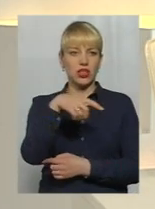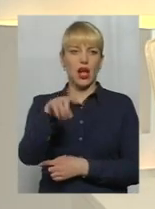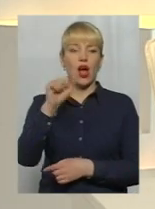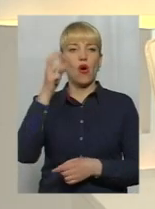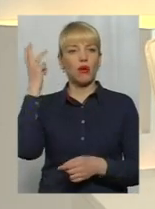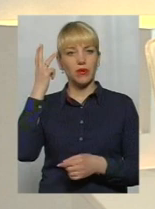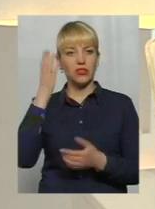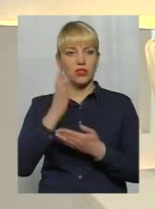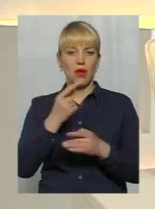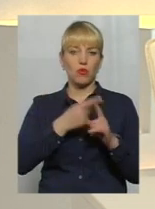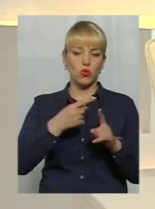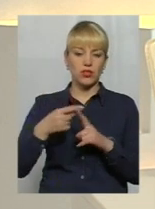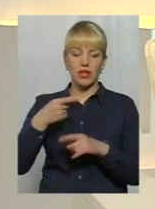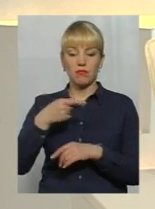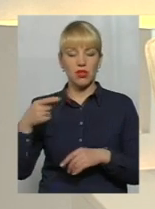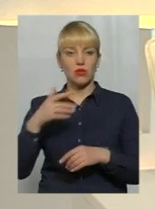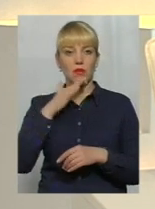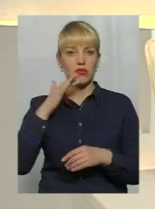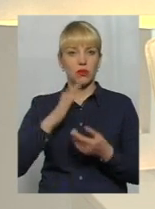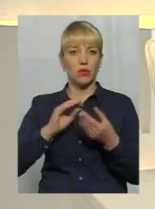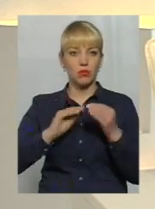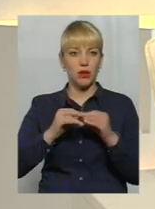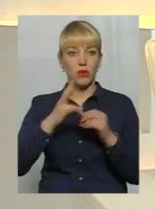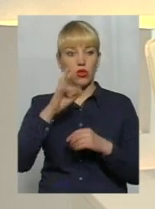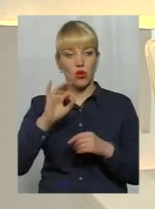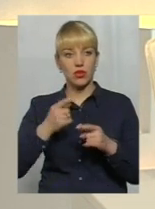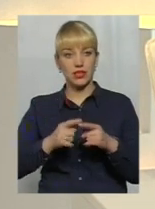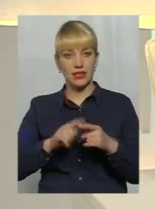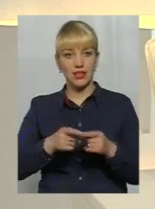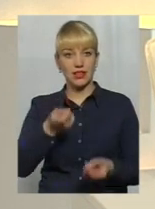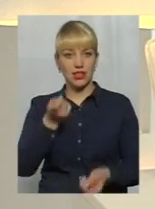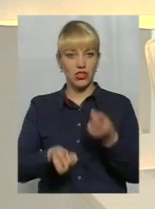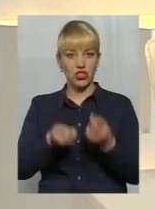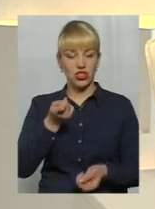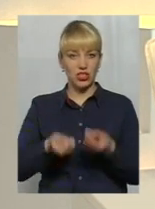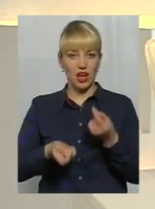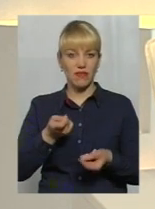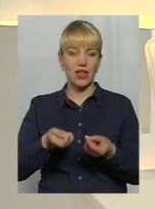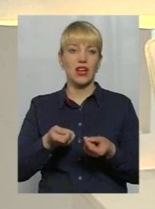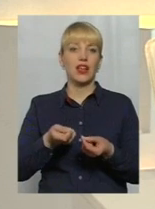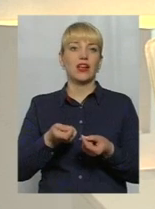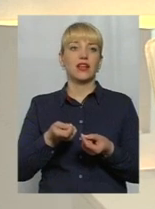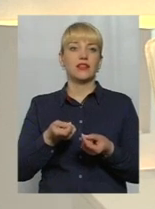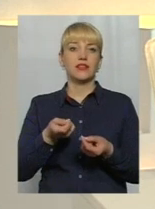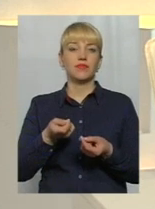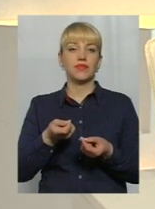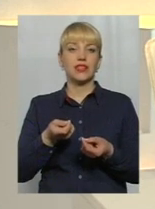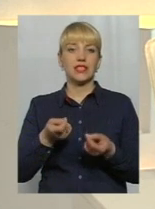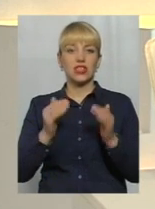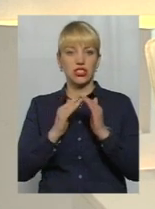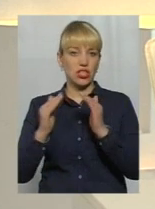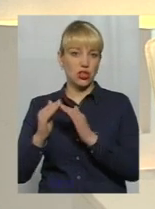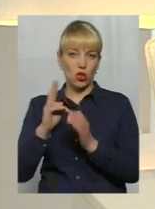плюси, і мінуси, є чимало проблем. Разом з тим, це відносно дешеве житло і досить